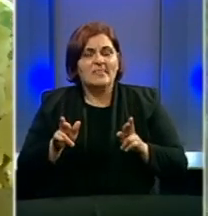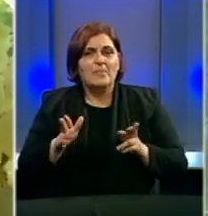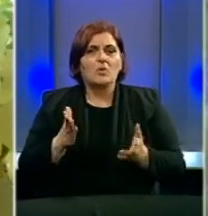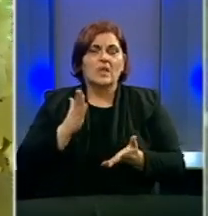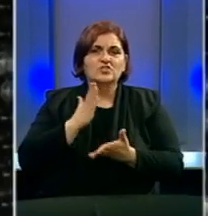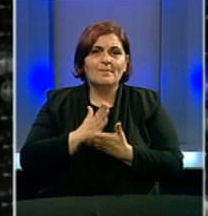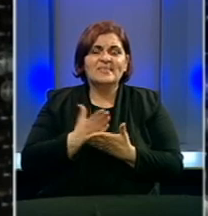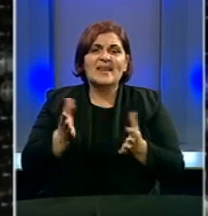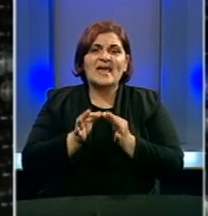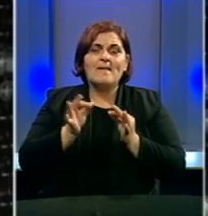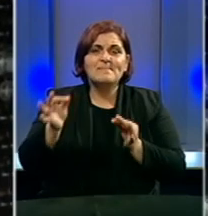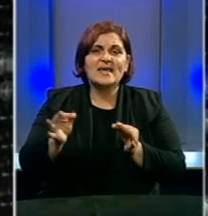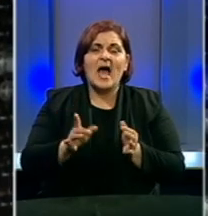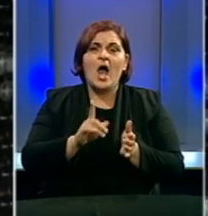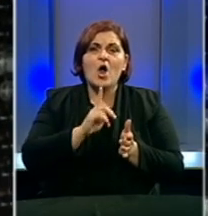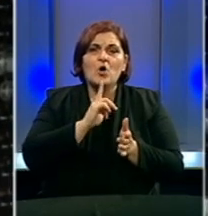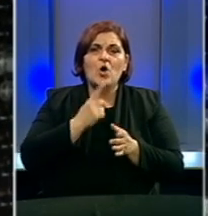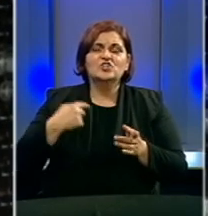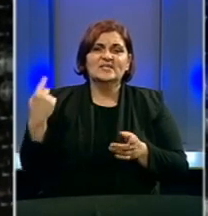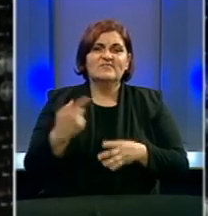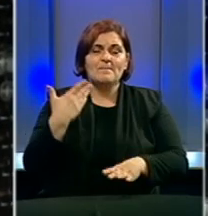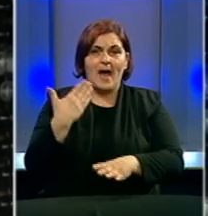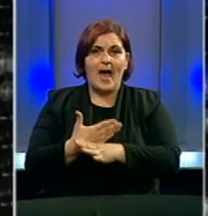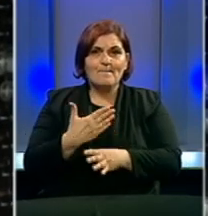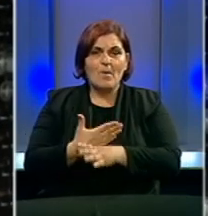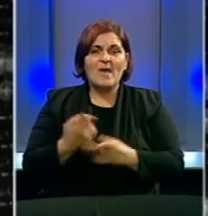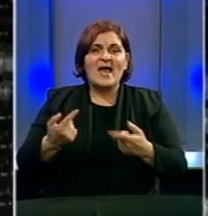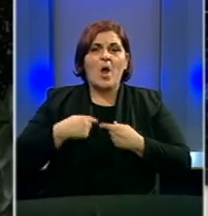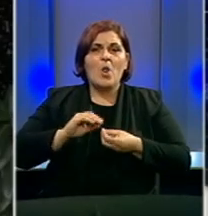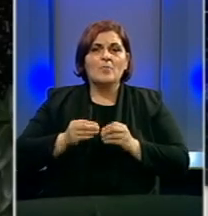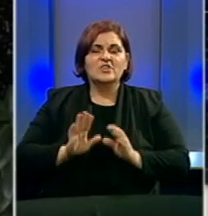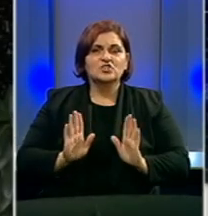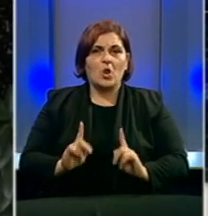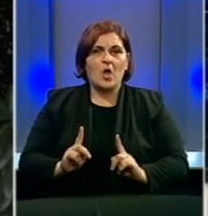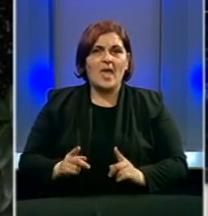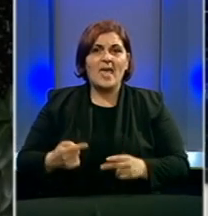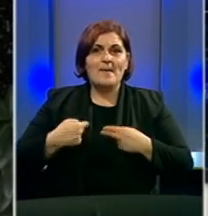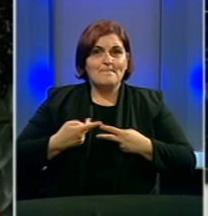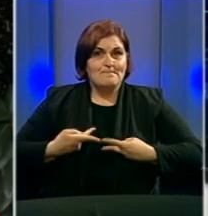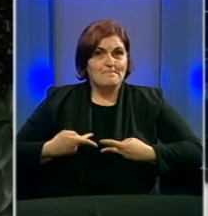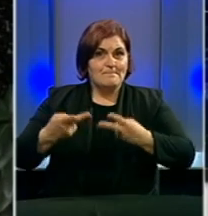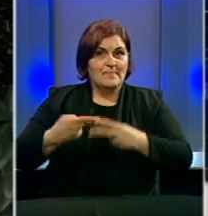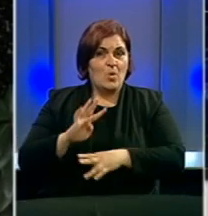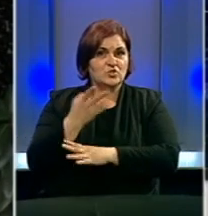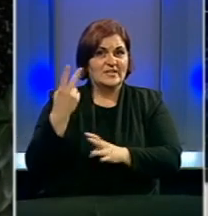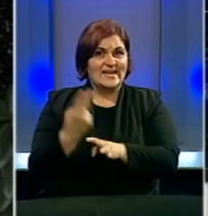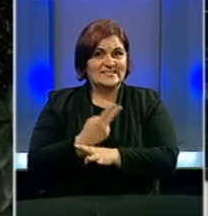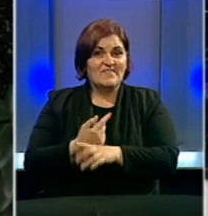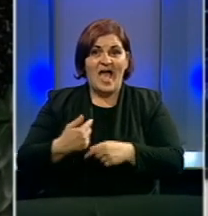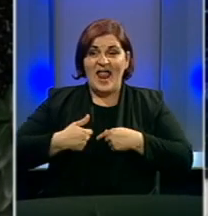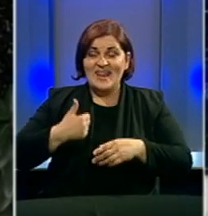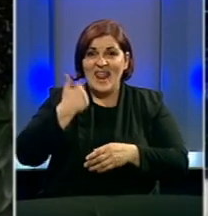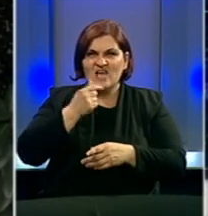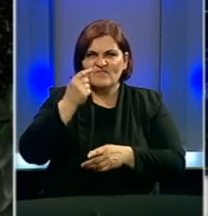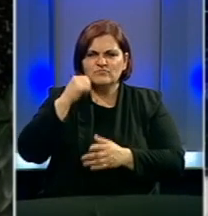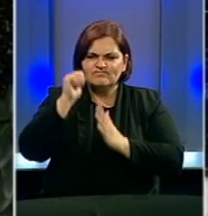neka mjera koja će nam svima pomoći kako bi ovo naše tržište se sredilo. Mi smo izvoznici isto u 14 zemalja, ali naše vino